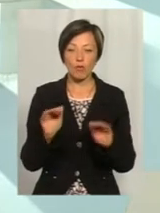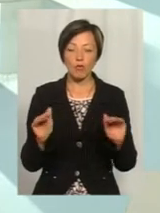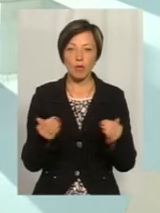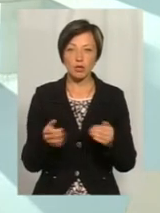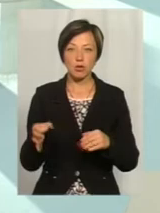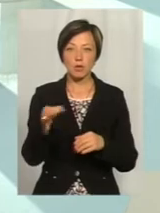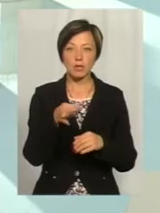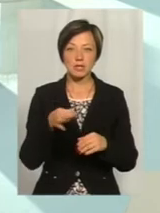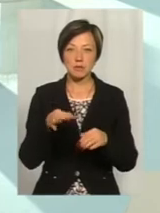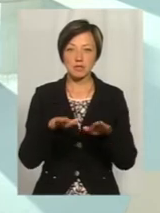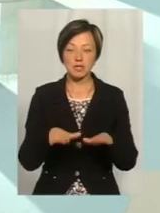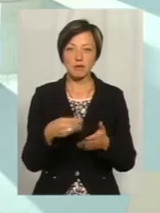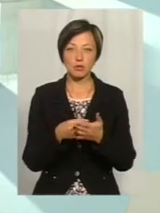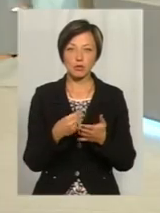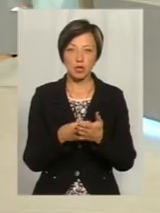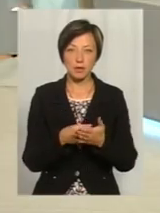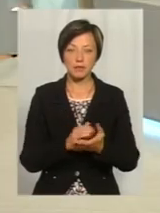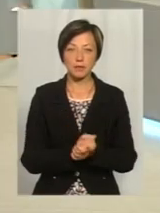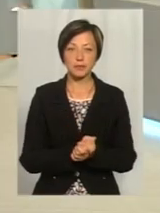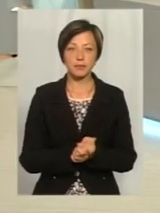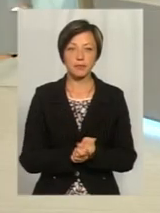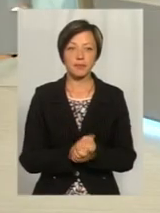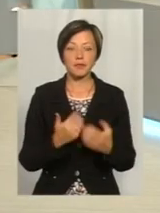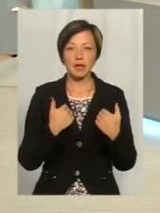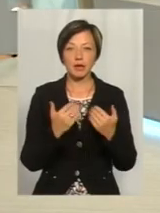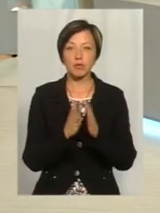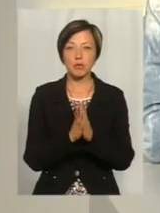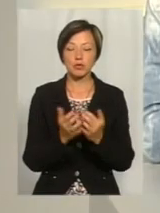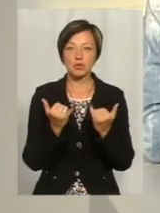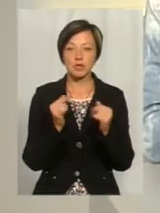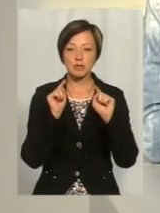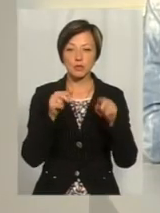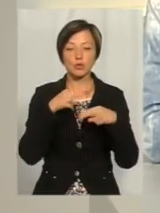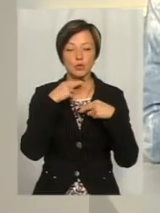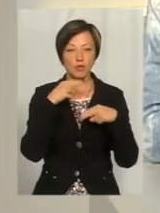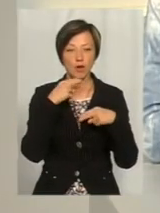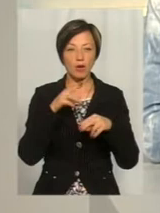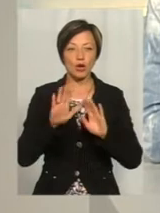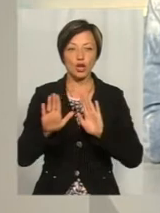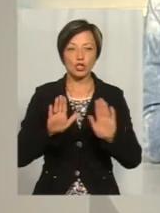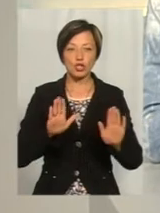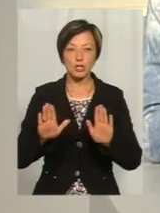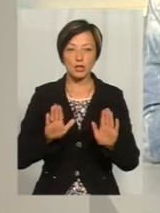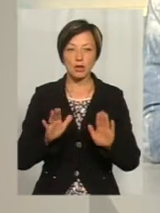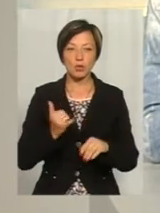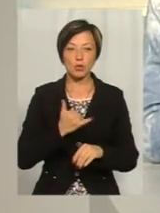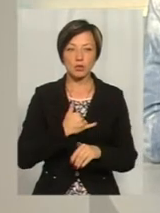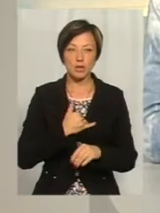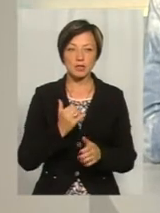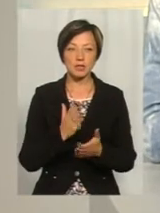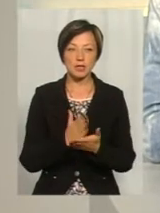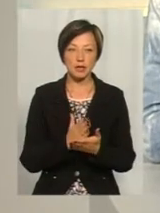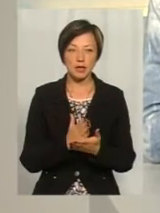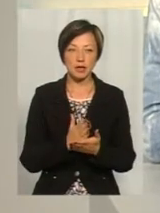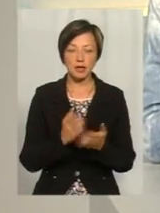обласних місцевих бюджетів. Я попрошу зараз теж звернути увагу режисера. У нас є